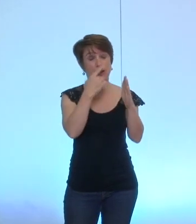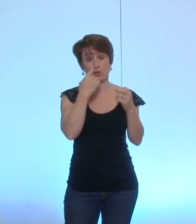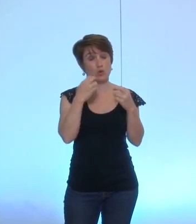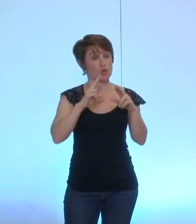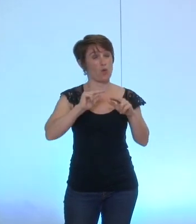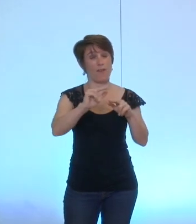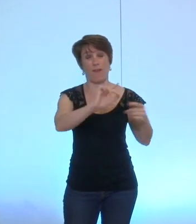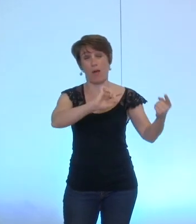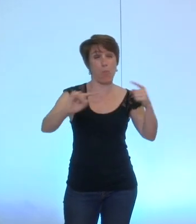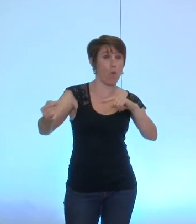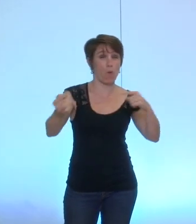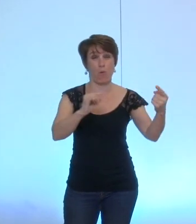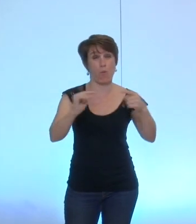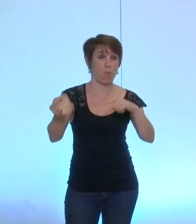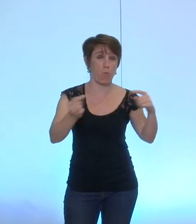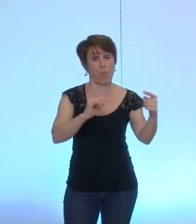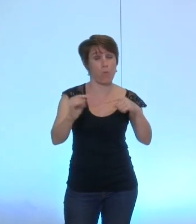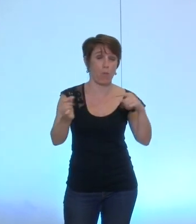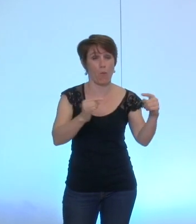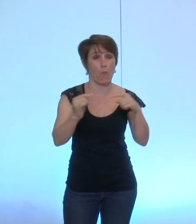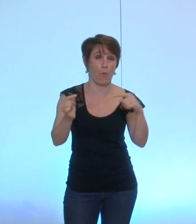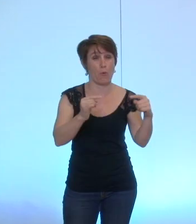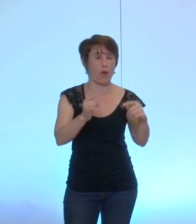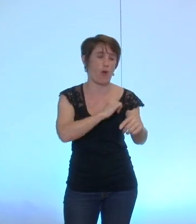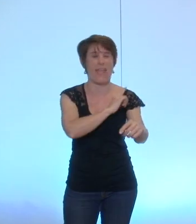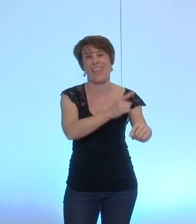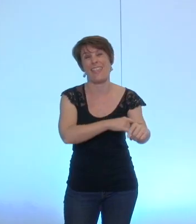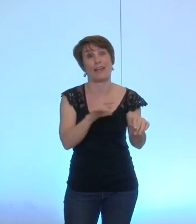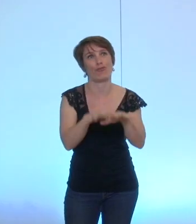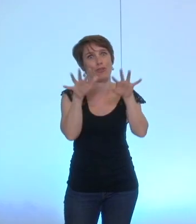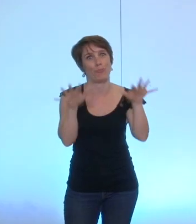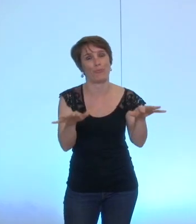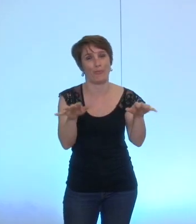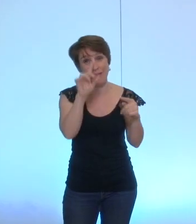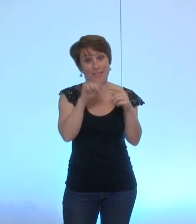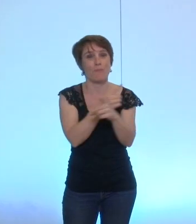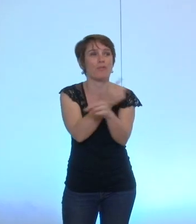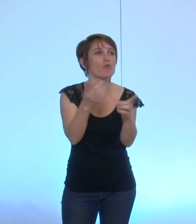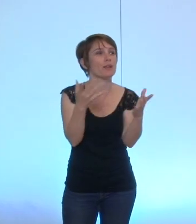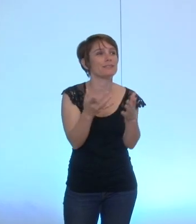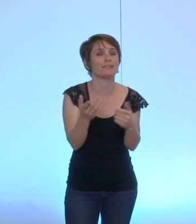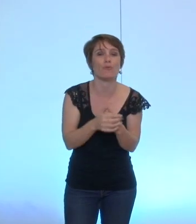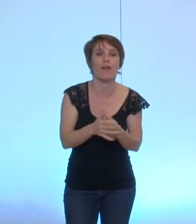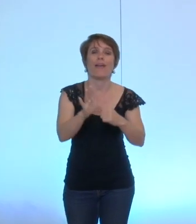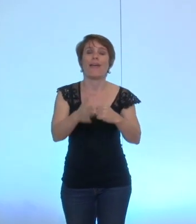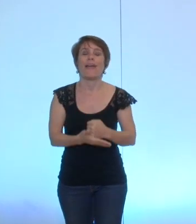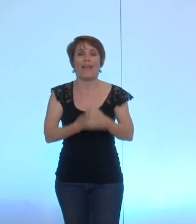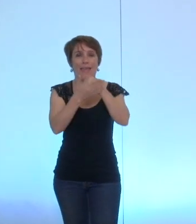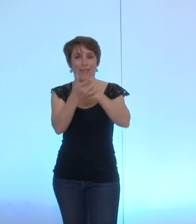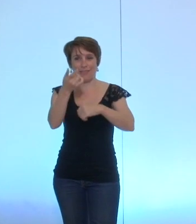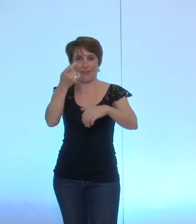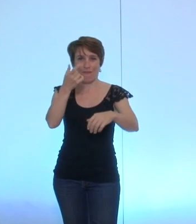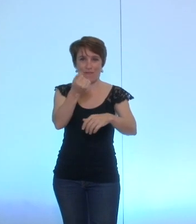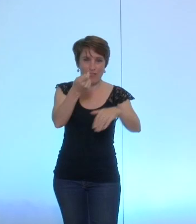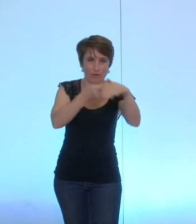débats riches consensuels et pleins d'énergie démocratique puisqu'elle porte sur les conditions de versement d'une aide financière aux élus